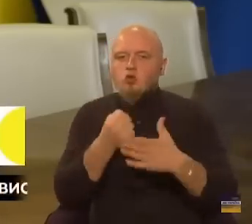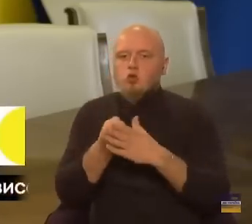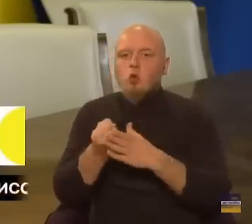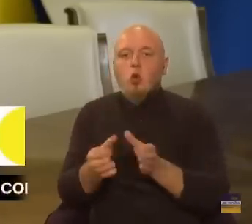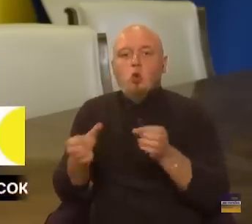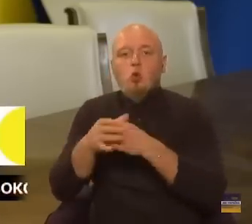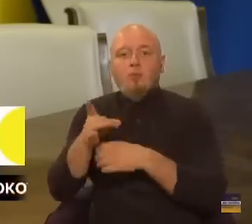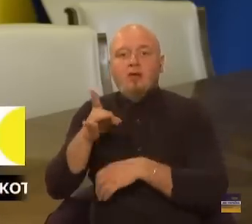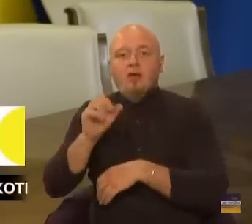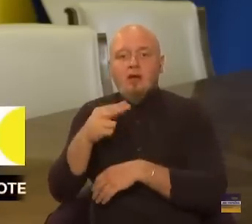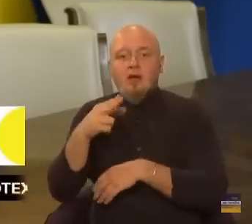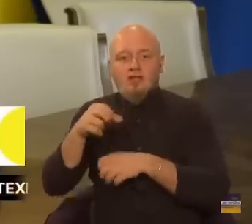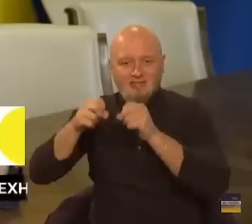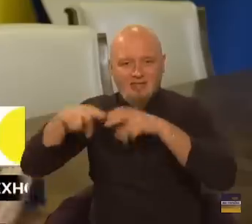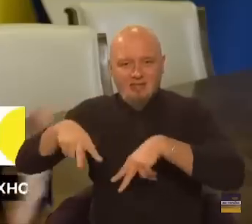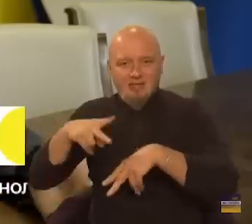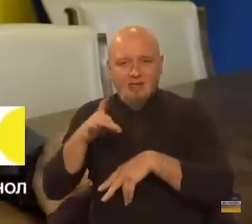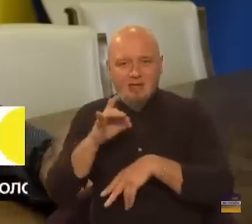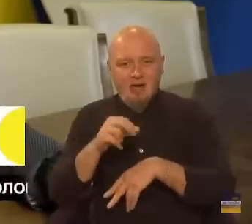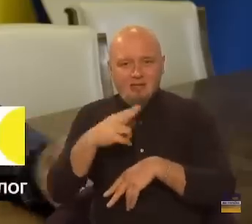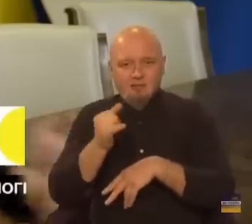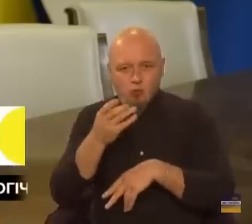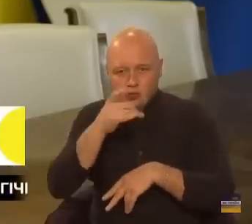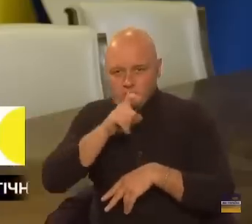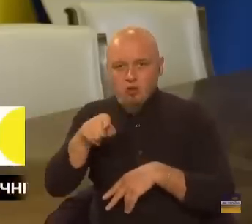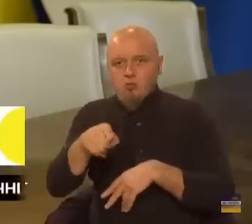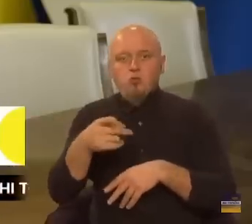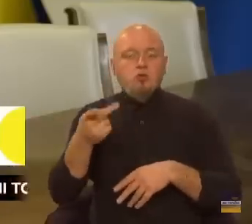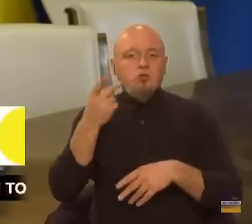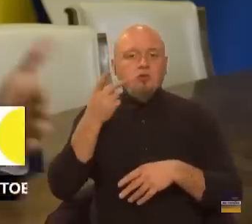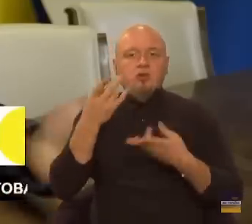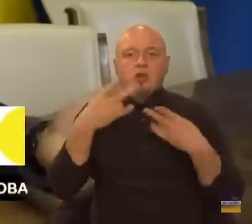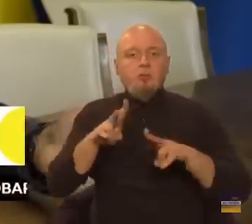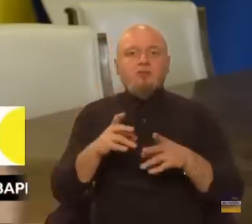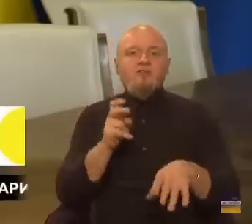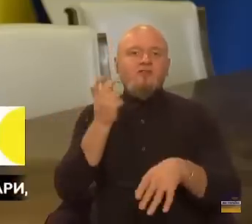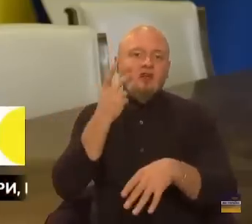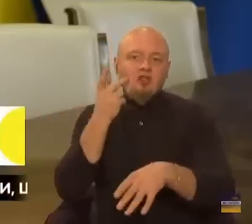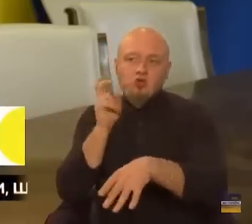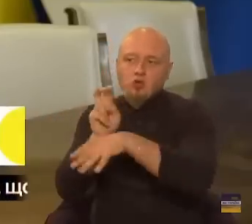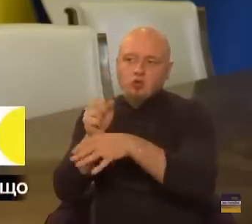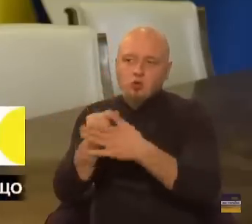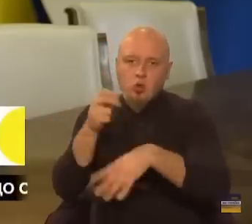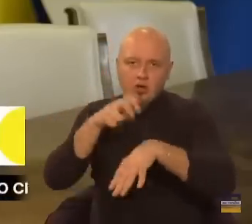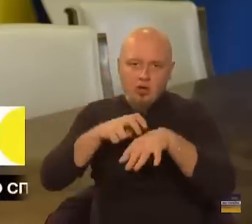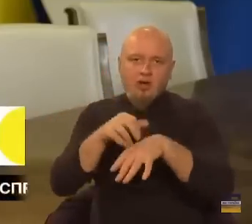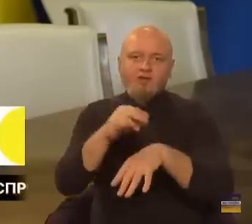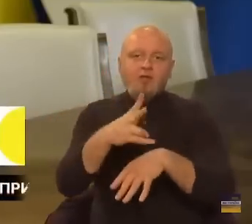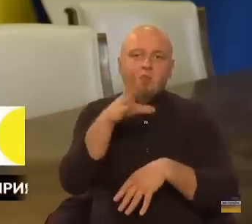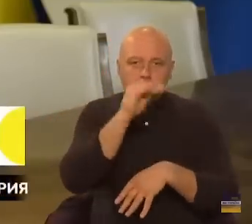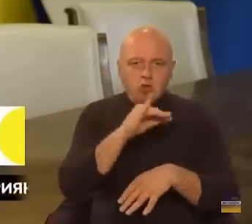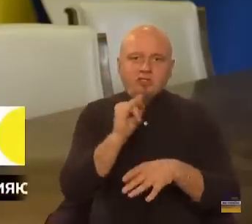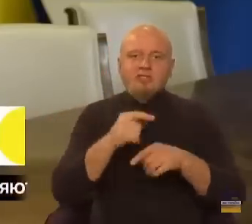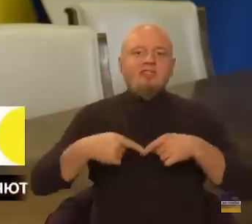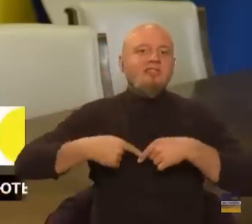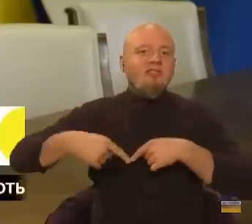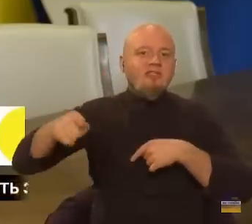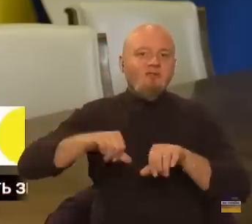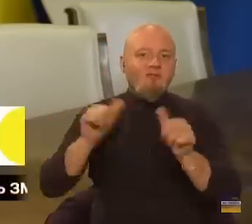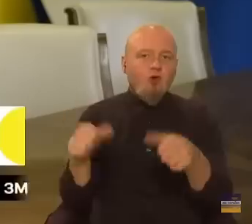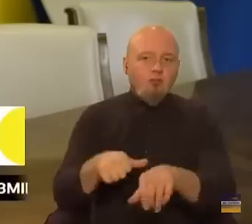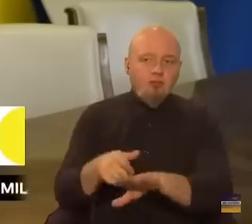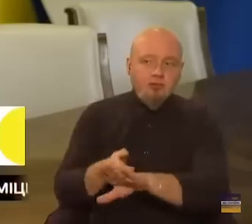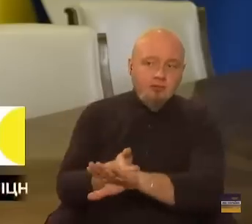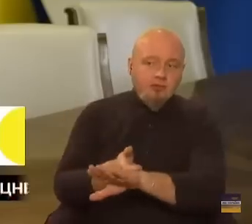групи рецептурних, йому зараз не потрібно весь час ходити до лікаря, їхати до нього на прийом, він може і дистанційній